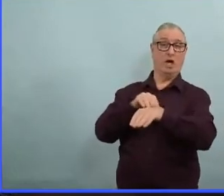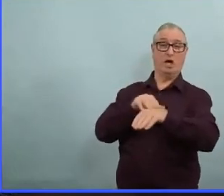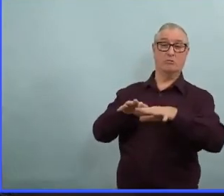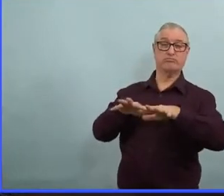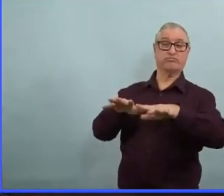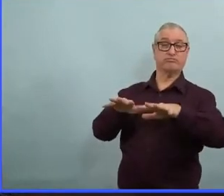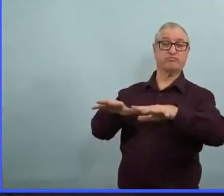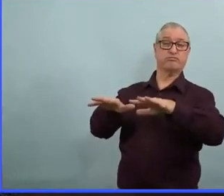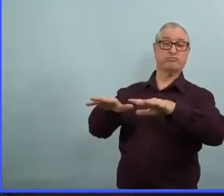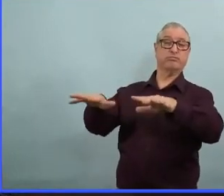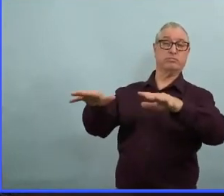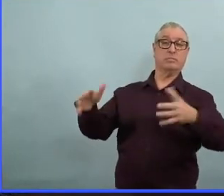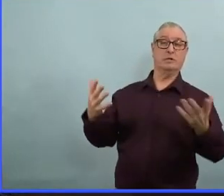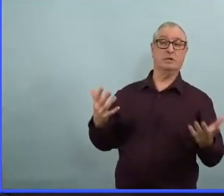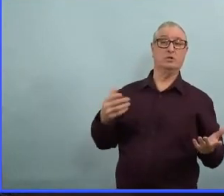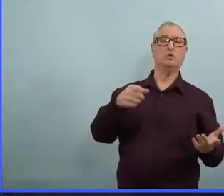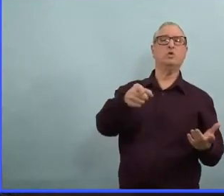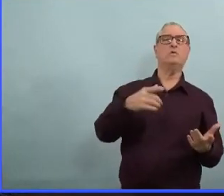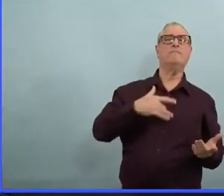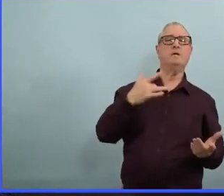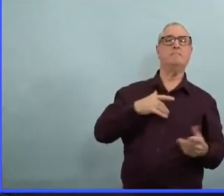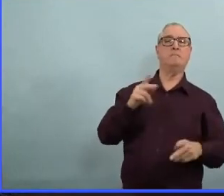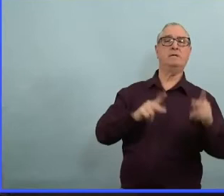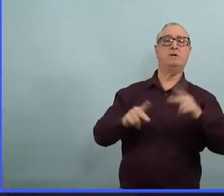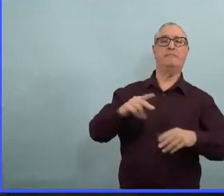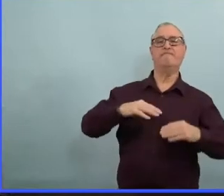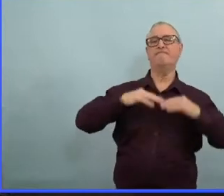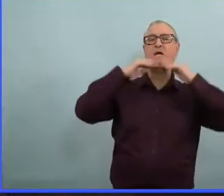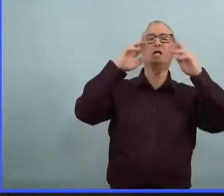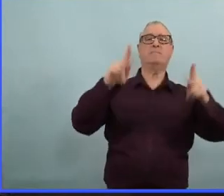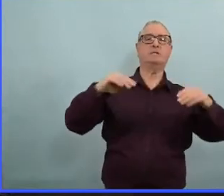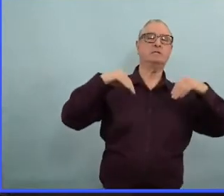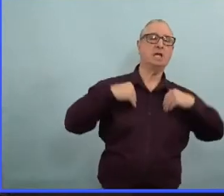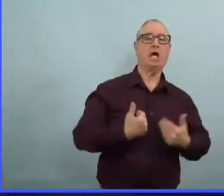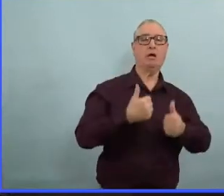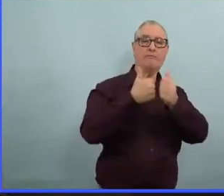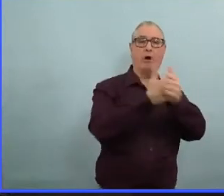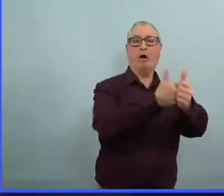pensez-vous pas qu'il y a des gens qui sont fatigués des restrictions ?